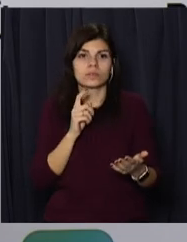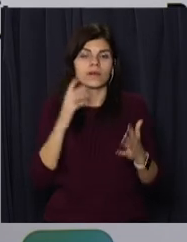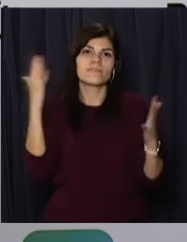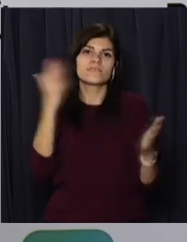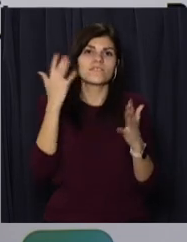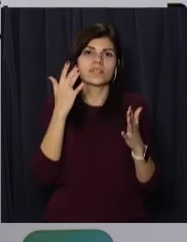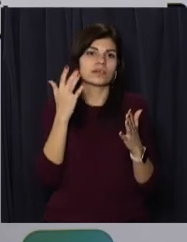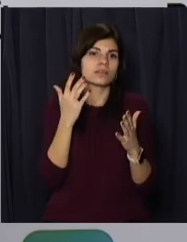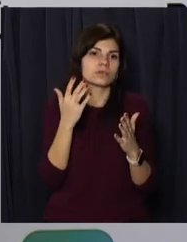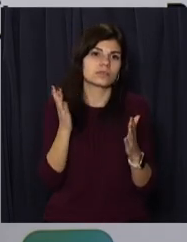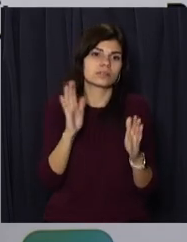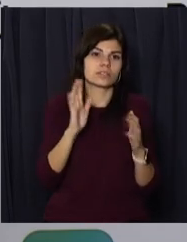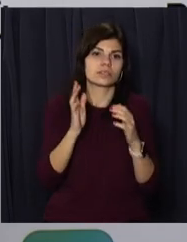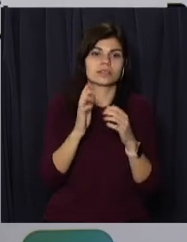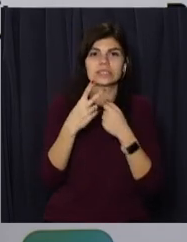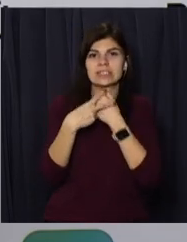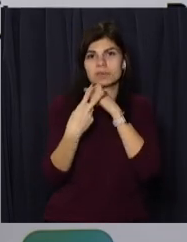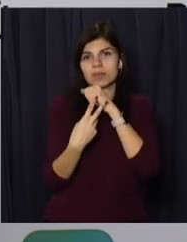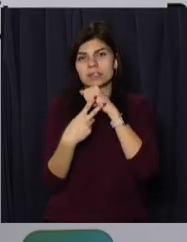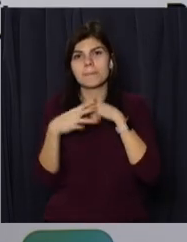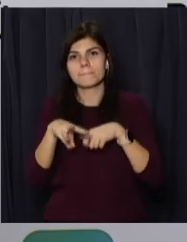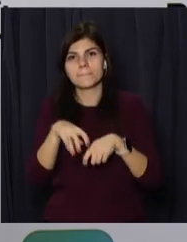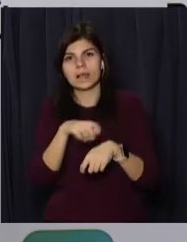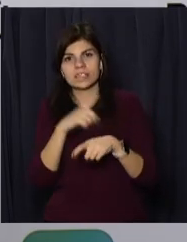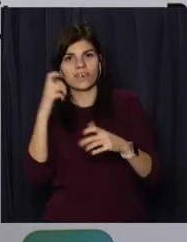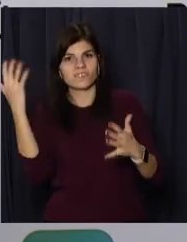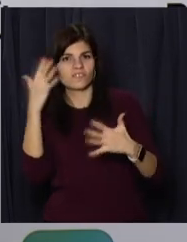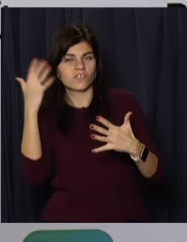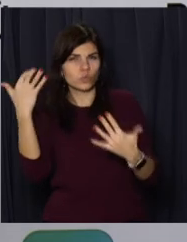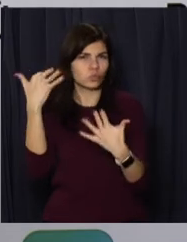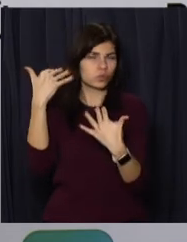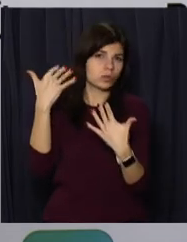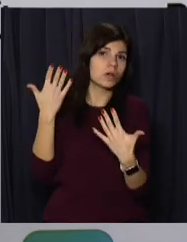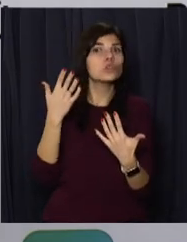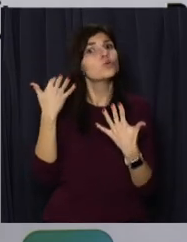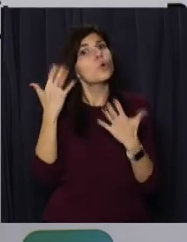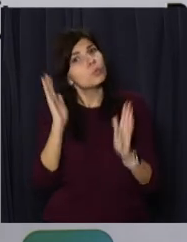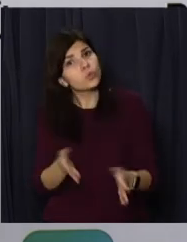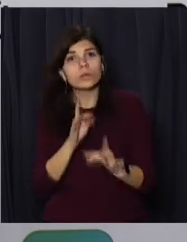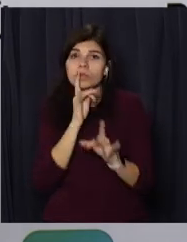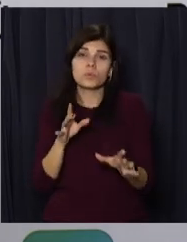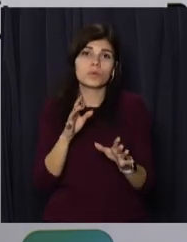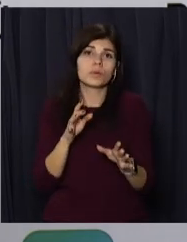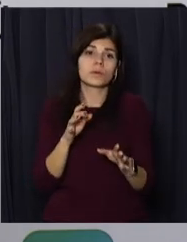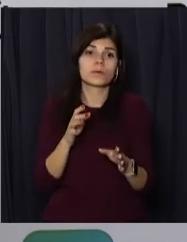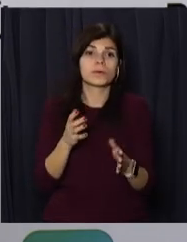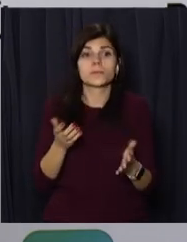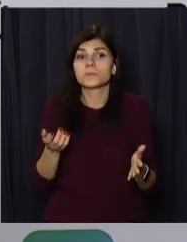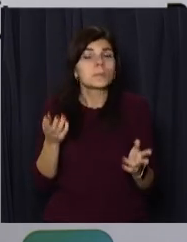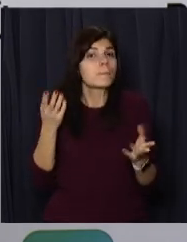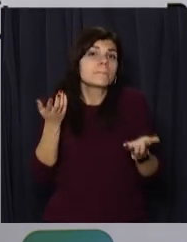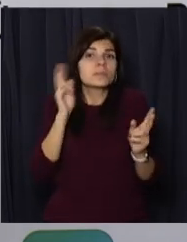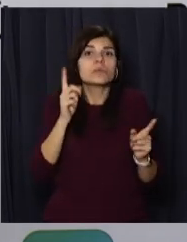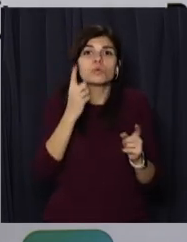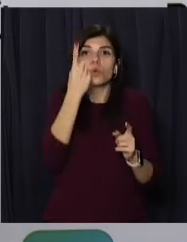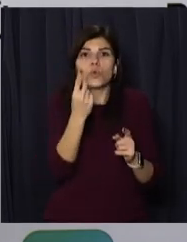7-12 метрів за секунду кожен день. Тобто, в принципі, чи буде штурмовий вітер більше 15 метрів за секунду, ми будемо знати